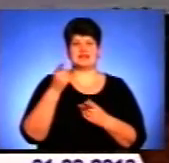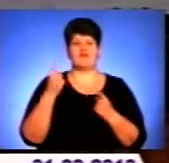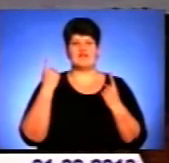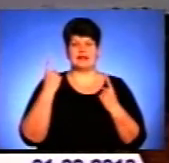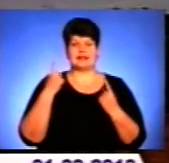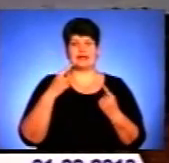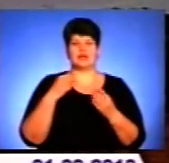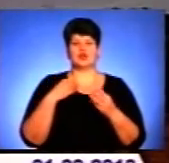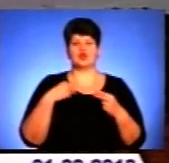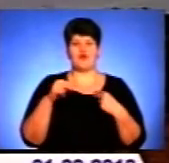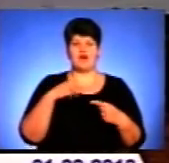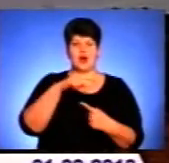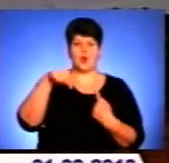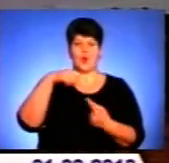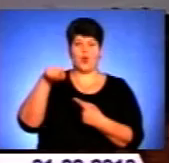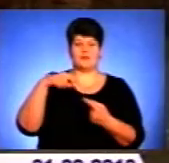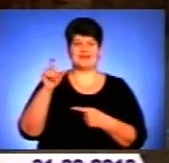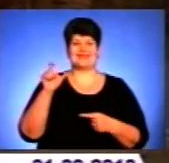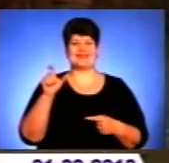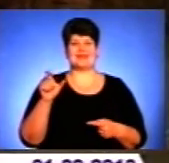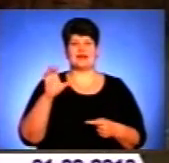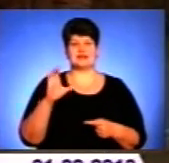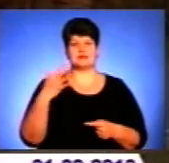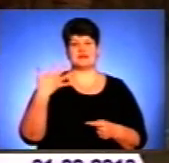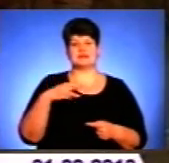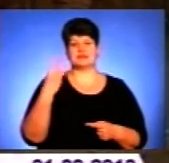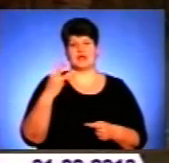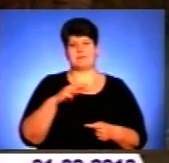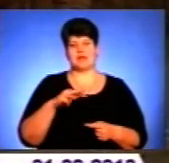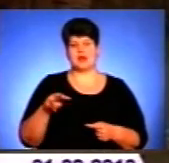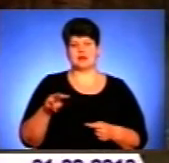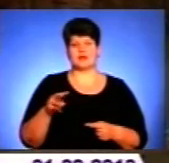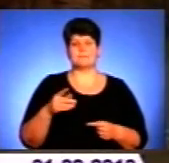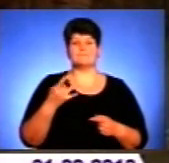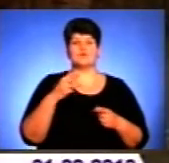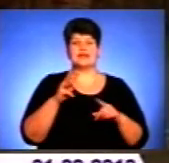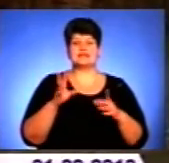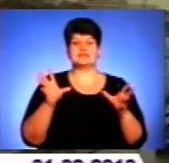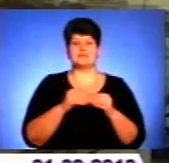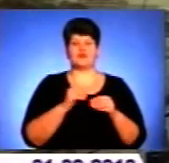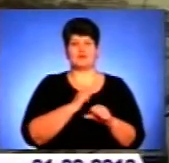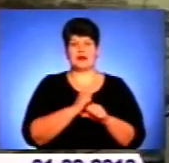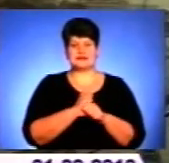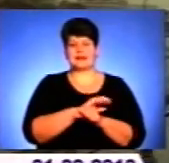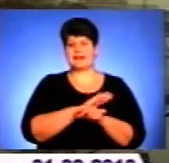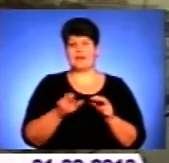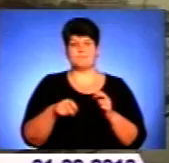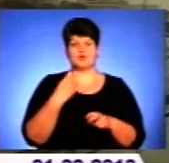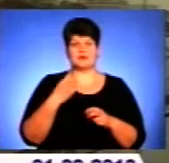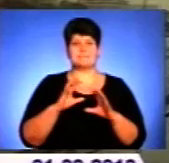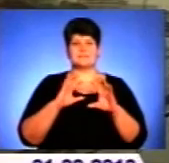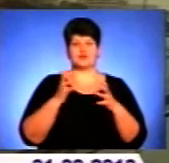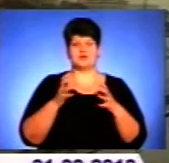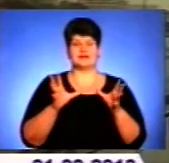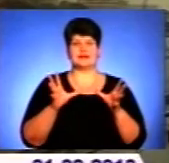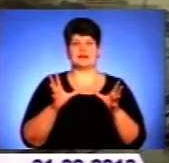мільярди доларів, тоді як ЄС приблизно 53 мільярди. Модель співпраці, яка не порушуватиме міжнародних зобов'язань, нині